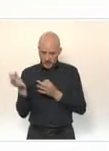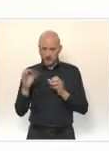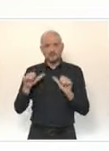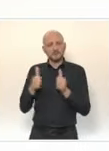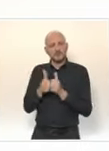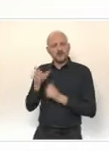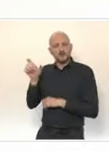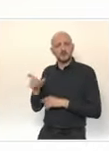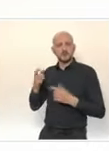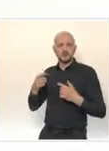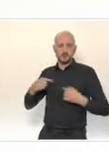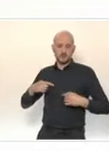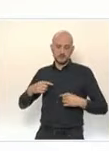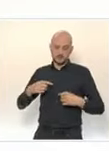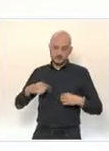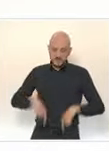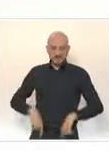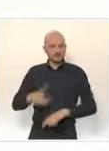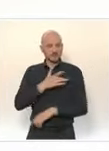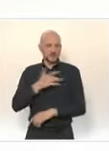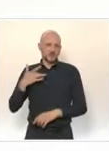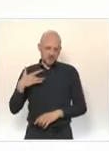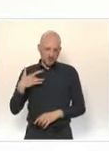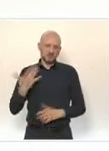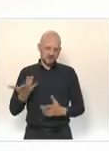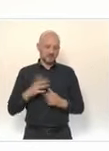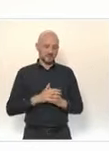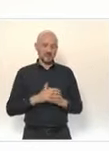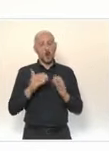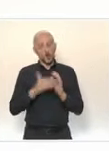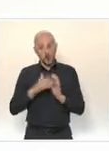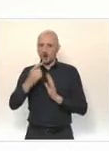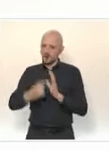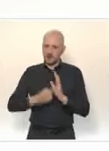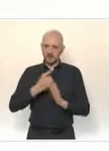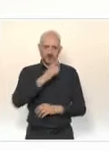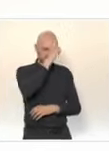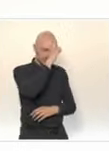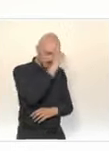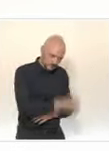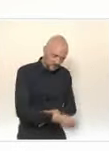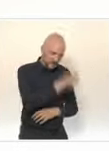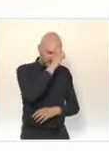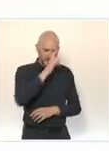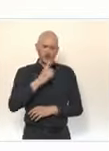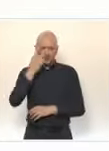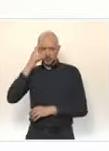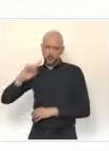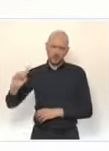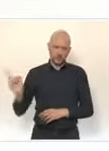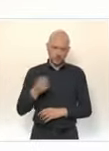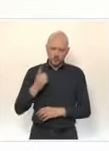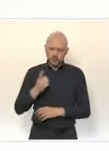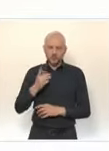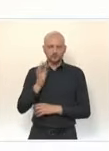et je veux leur dire une fois encore notre reconnaissance et celle de toute la nation. Les derniers chiffres semblent toutefois